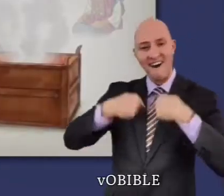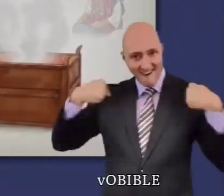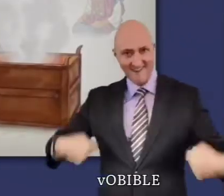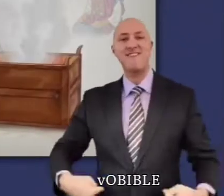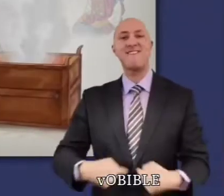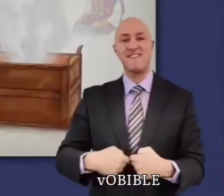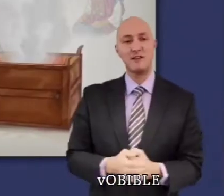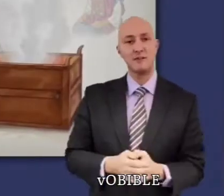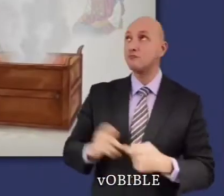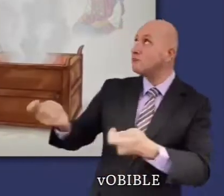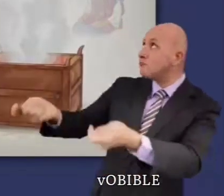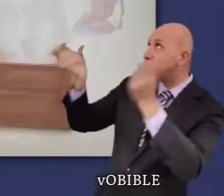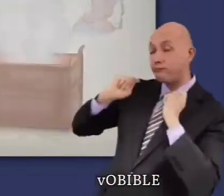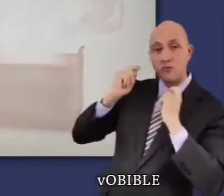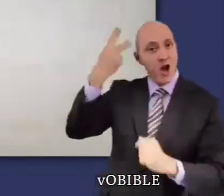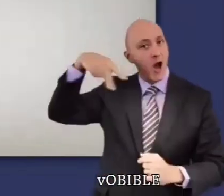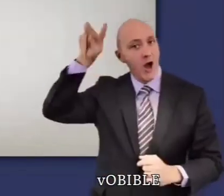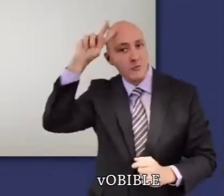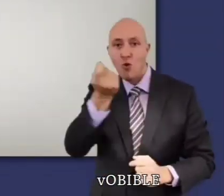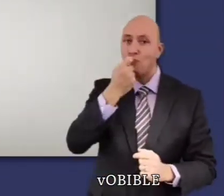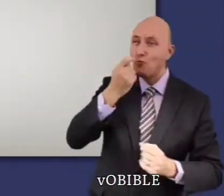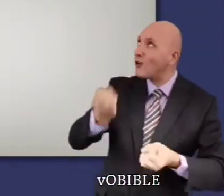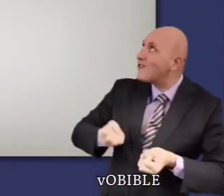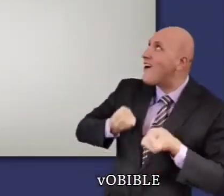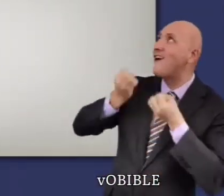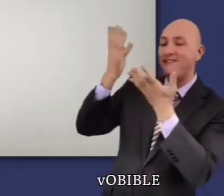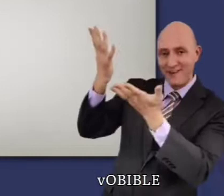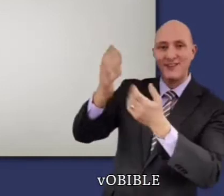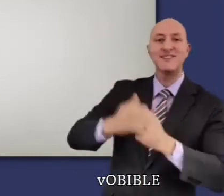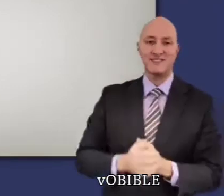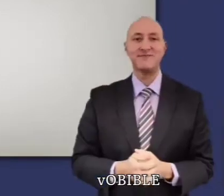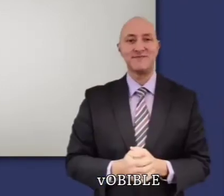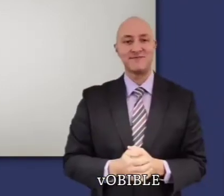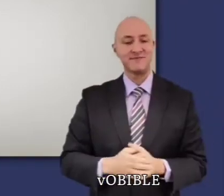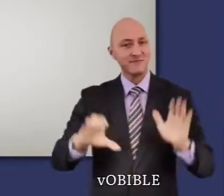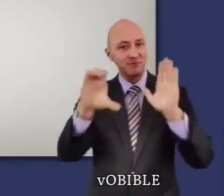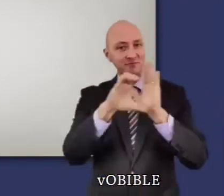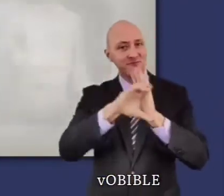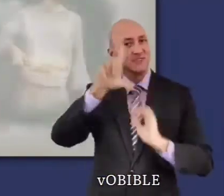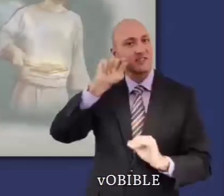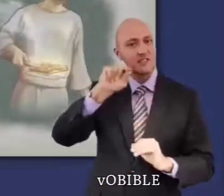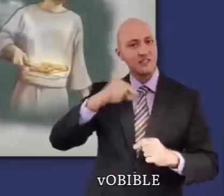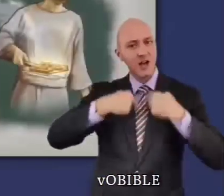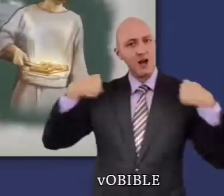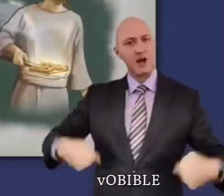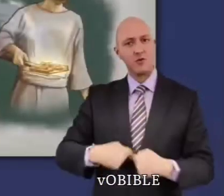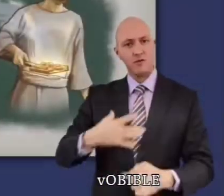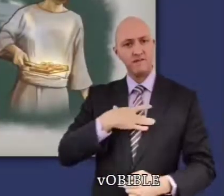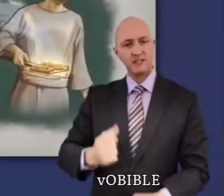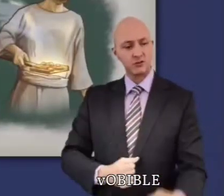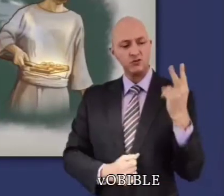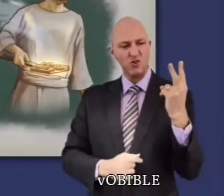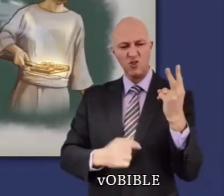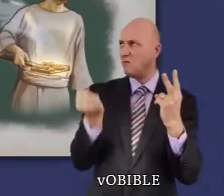sacrifices qu'Aaron a offert à Dieu. Dans le chapitre 10, Jéhovah met à mort deux des fils d'Aaron, les